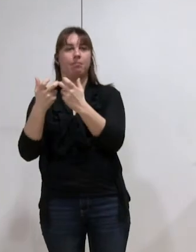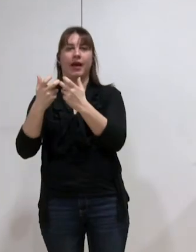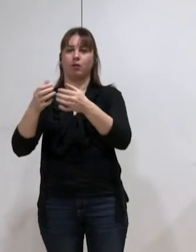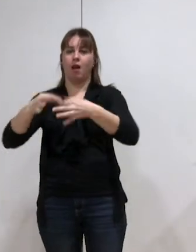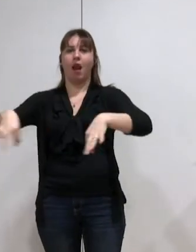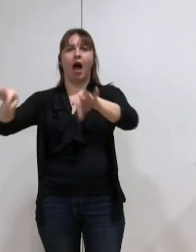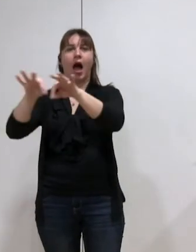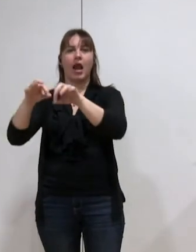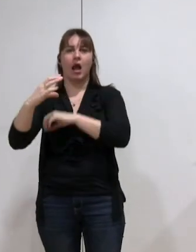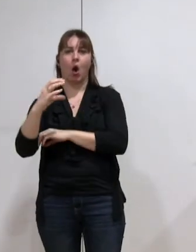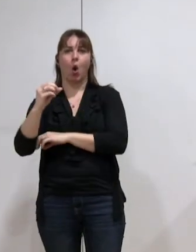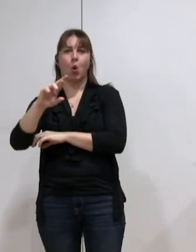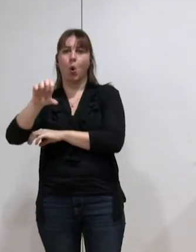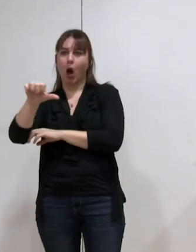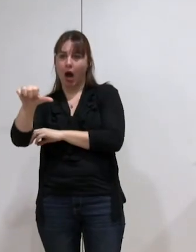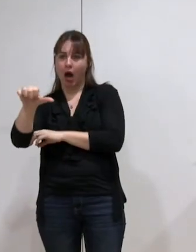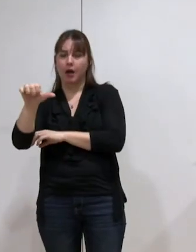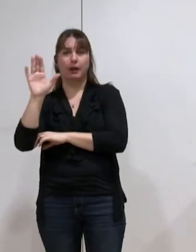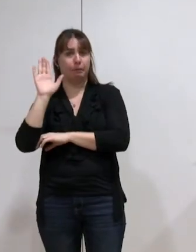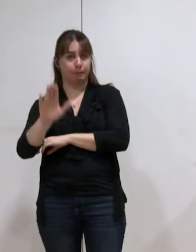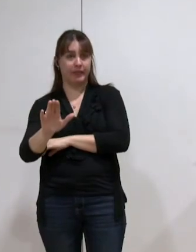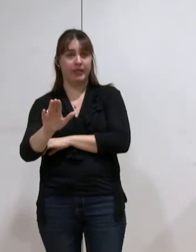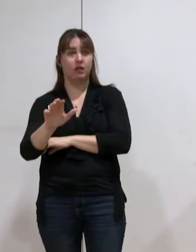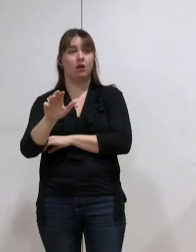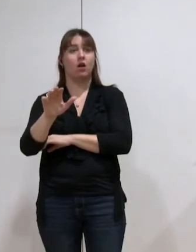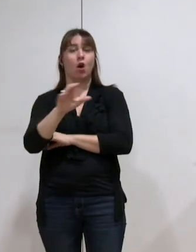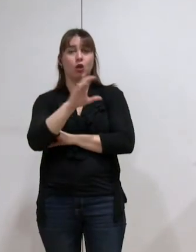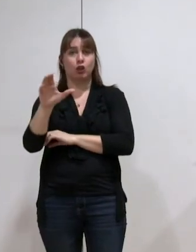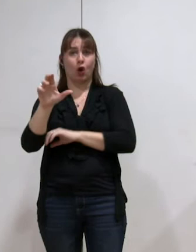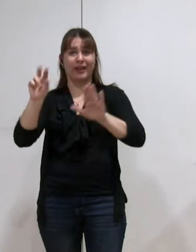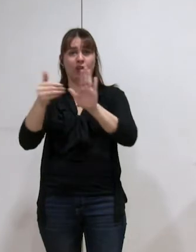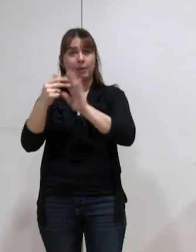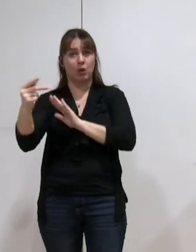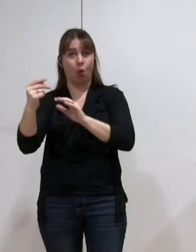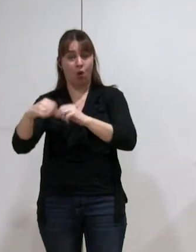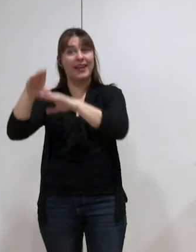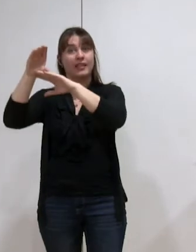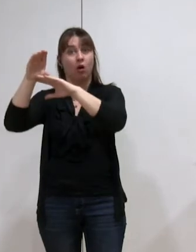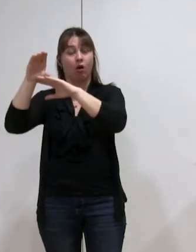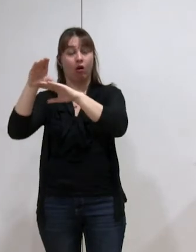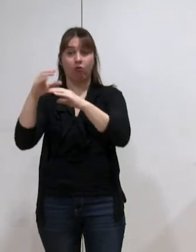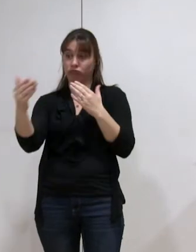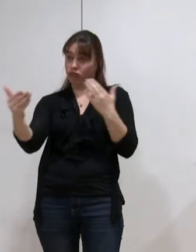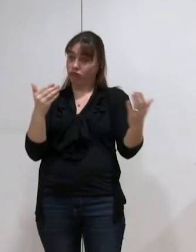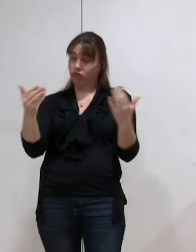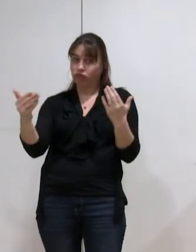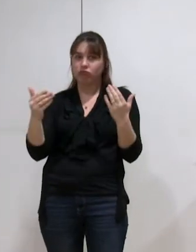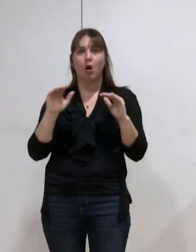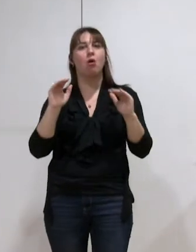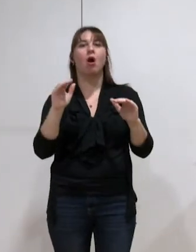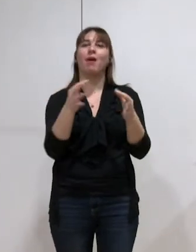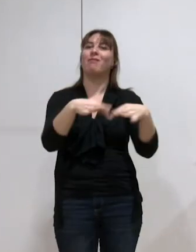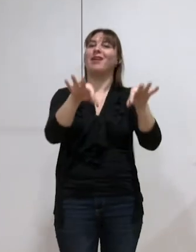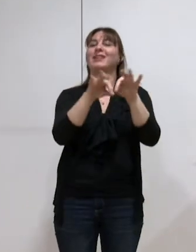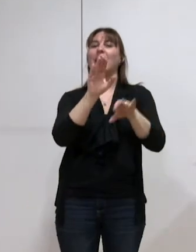-Corin qui affiche a priori 114 000 euros d'excédent. Donc comme je vous le disais, il n'y pas qu'Alpes-Expo